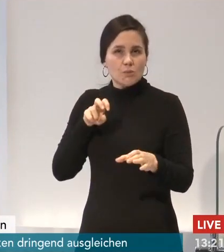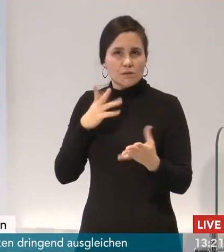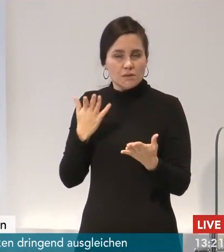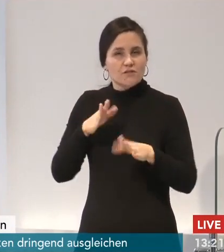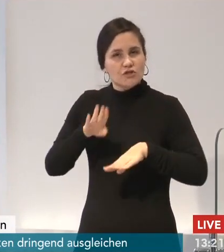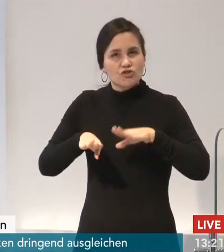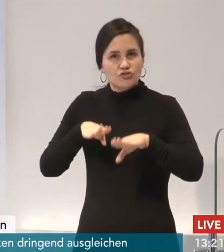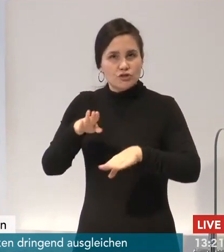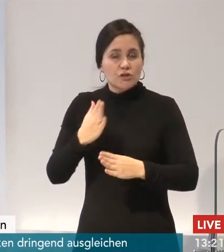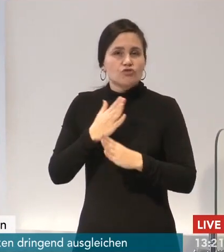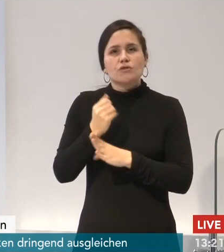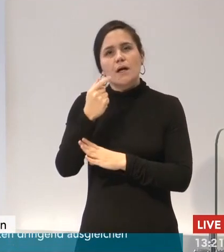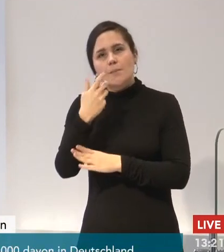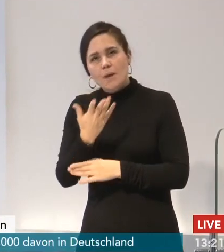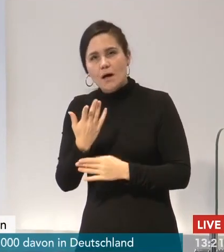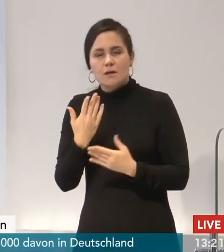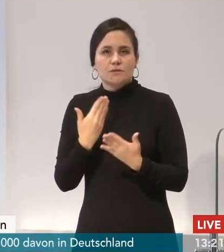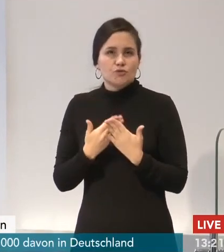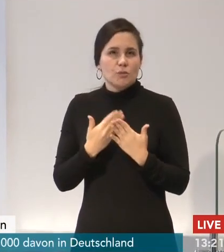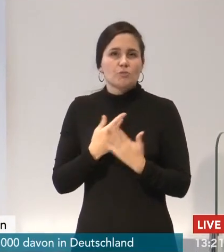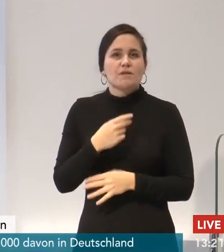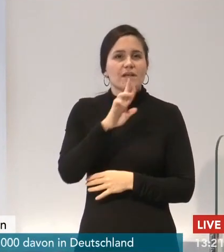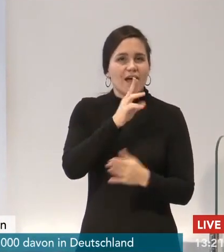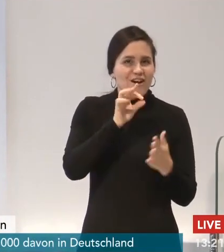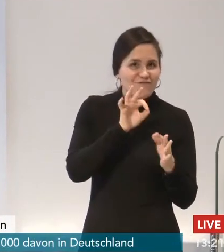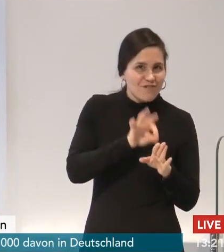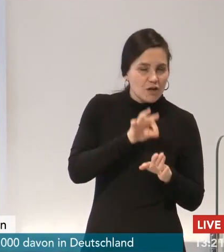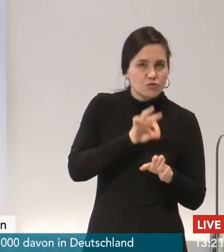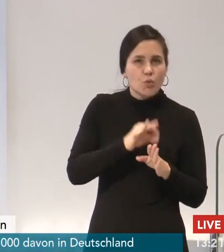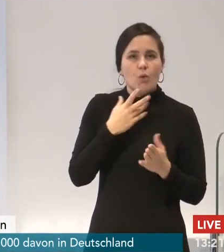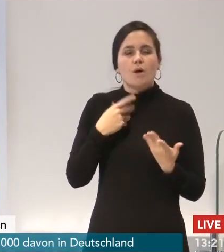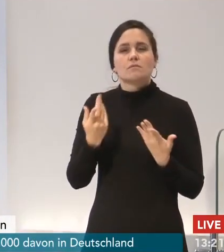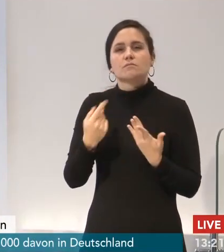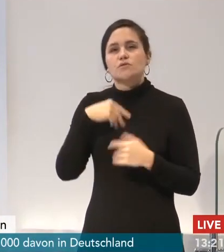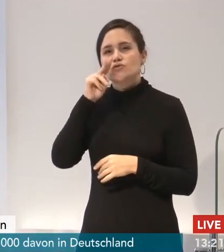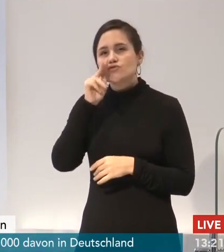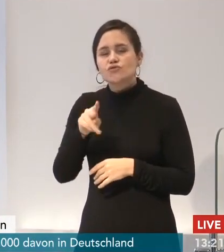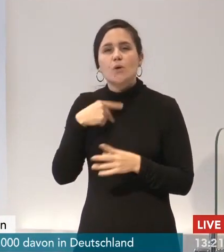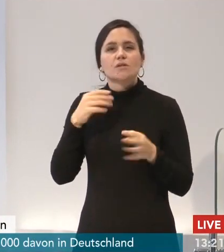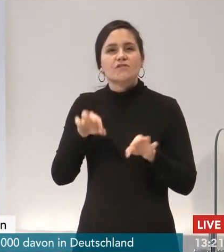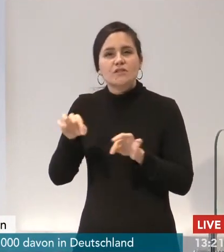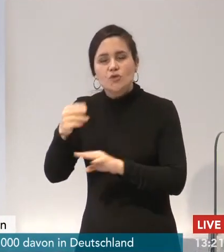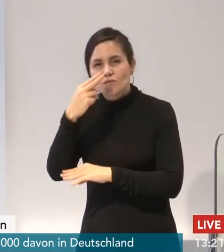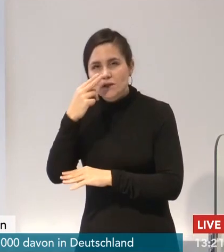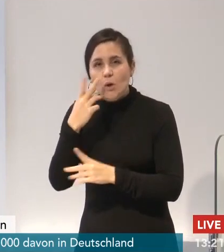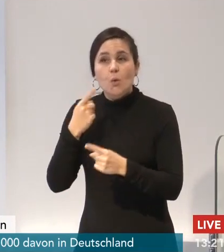Inzidenz, das ist der R-Faktor. natürlich auch die Belastung der Krankenhäuser. Und flankierend, stabilisierend,